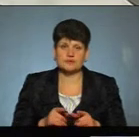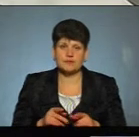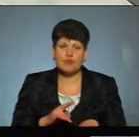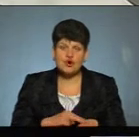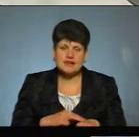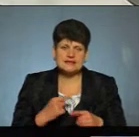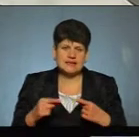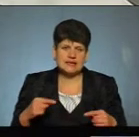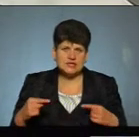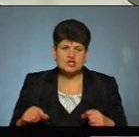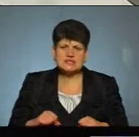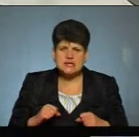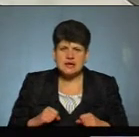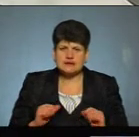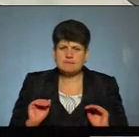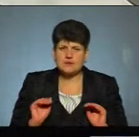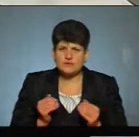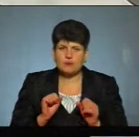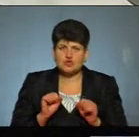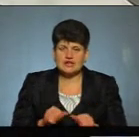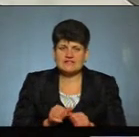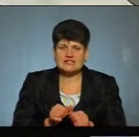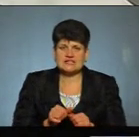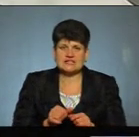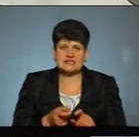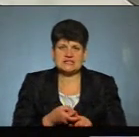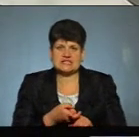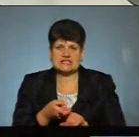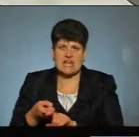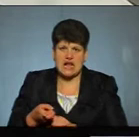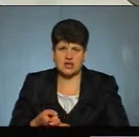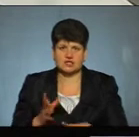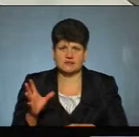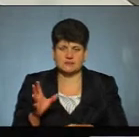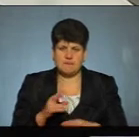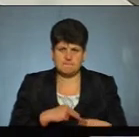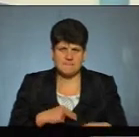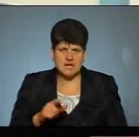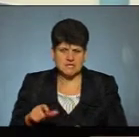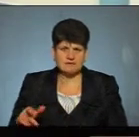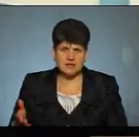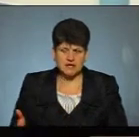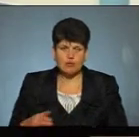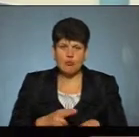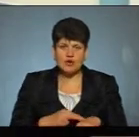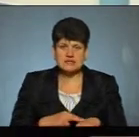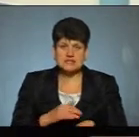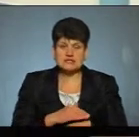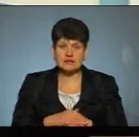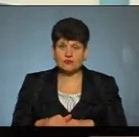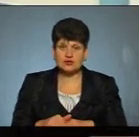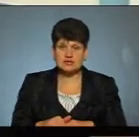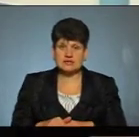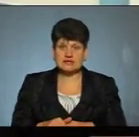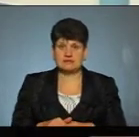поліція і інші, стараються мінімізувати можливість зараження також працівників, тому що поліцейські з вулиці за два дні не